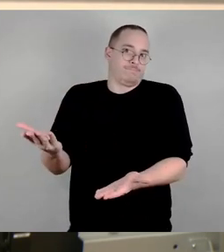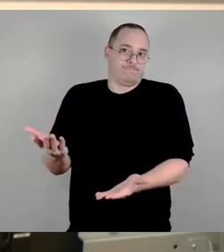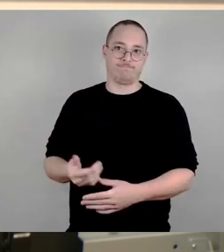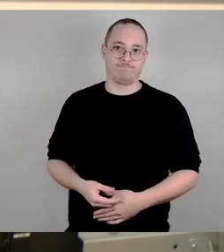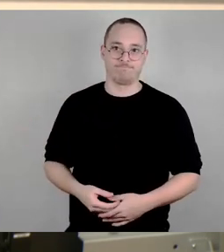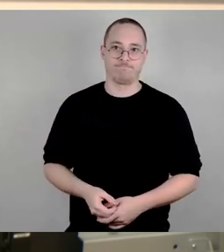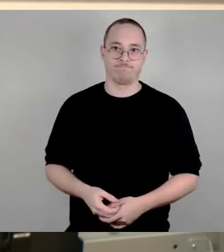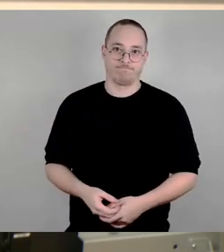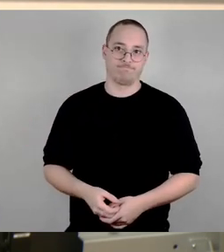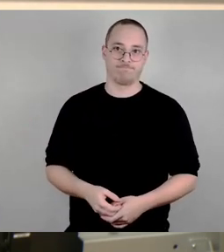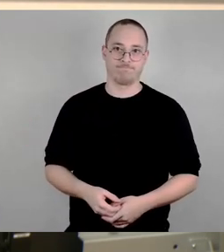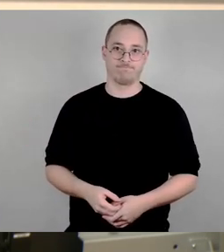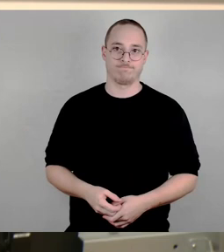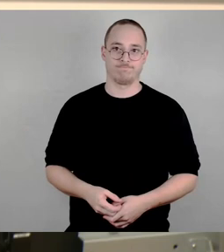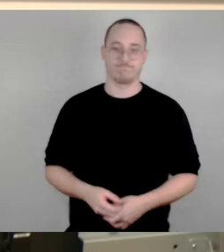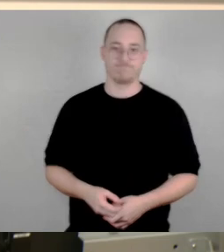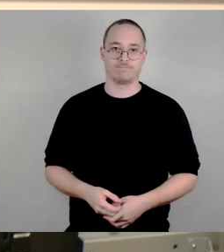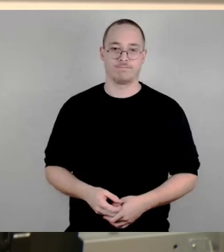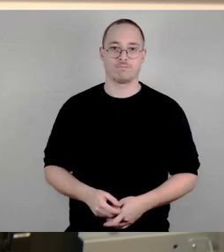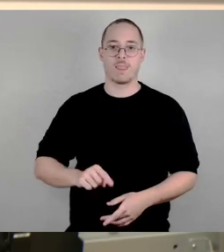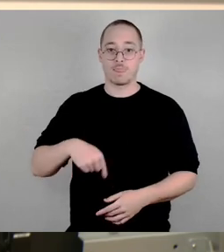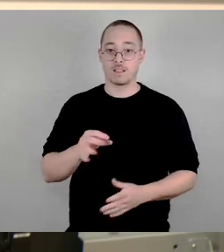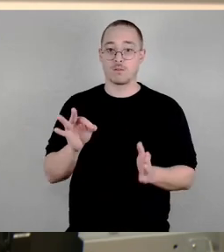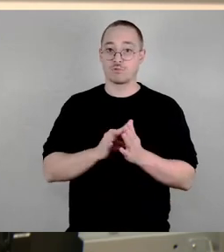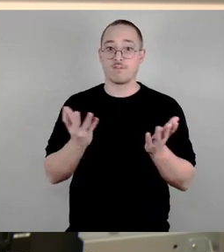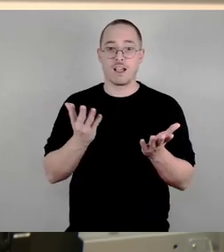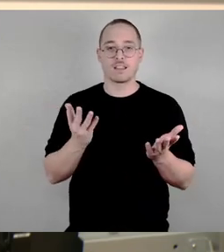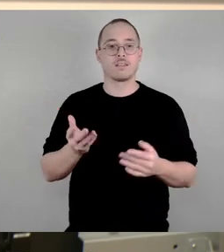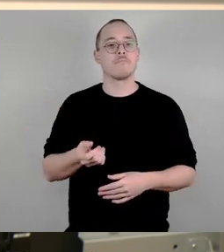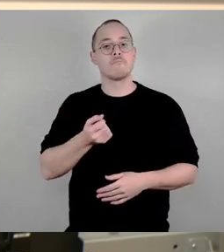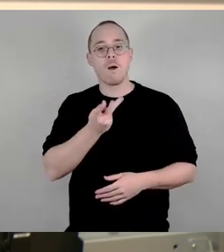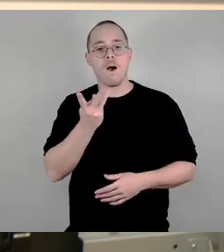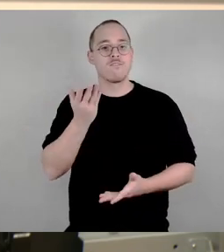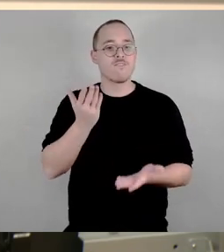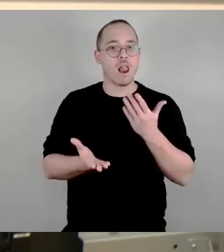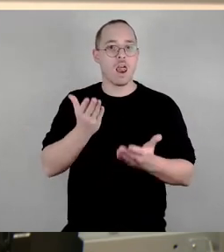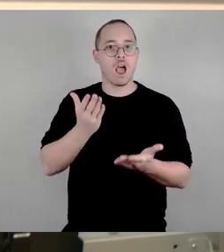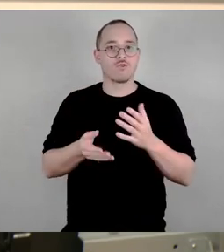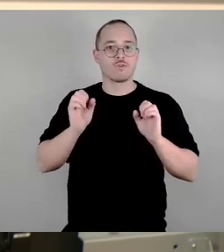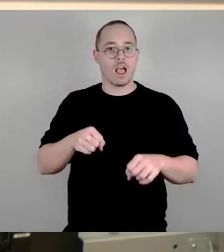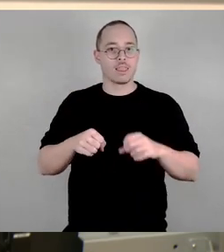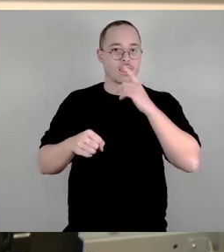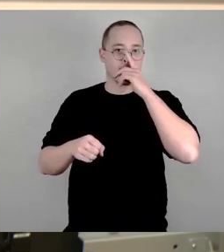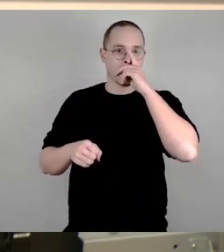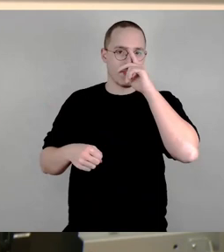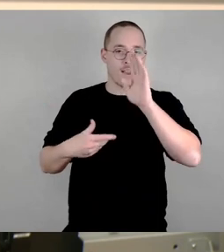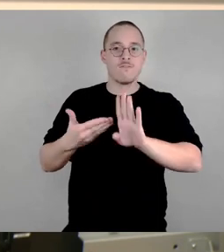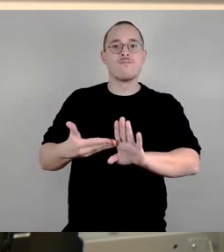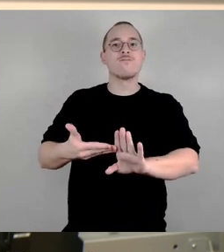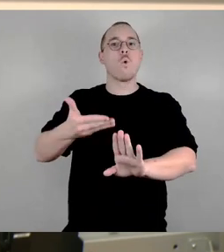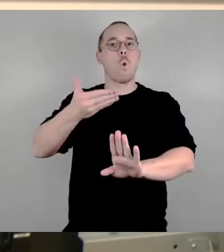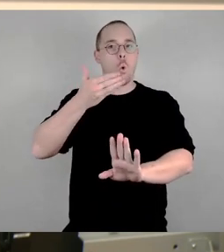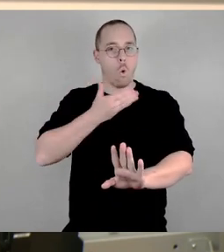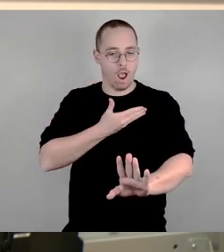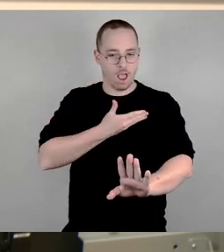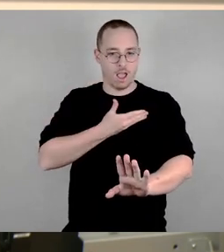Und der nächste Punkt ist, vielleicht hätte sich der ein oder andere Mal, bevor ihr hier, wie Martin Schulte-Wissemann, eine Buhai-Show abzieht, vielleicht